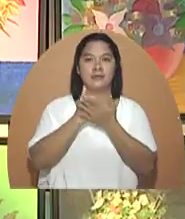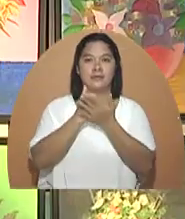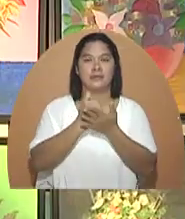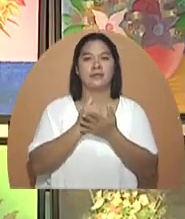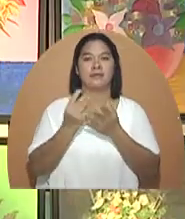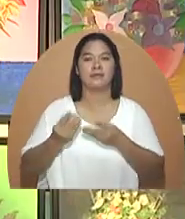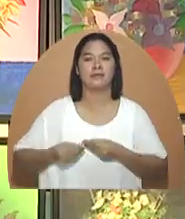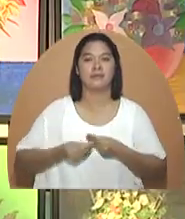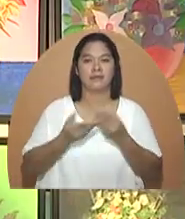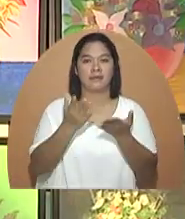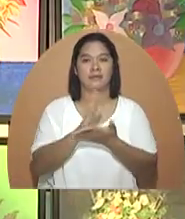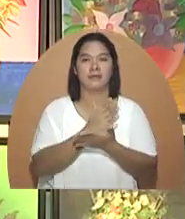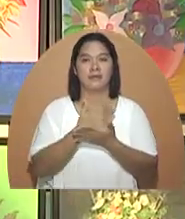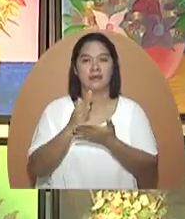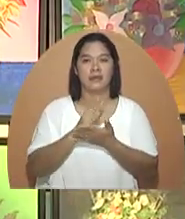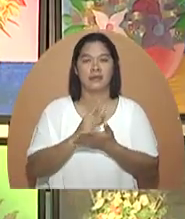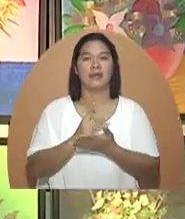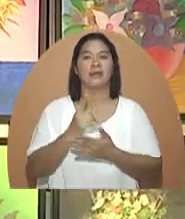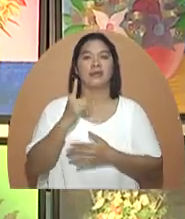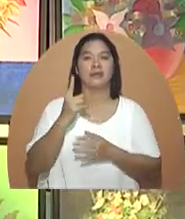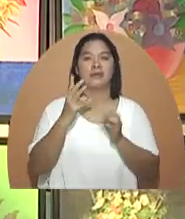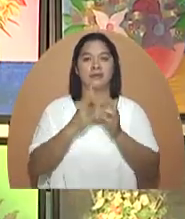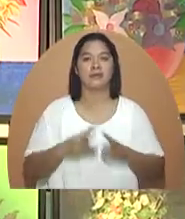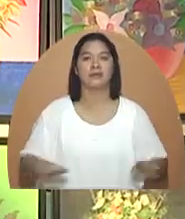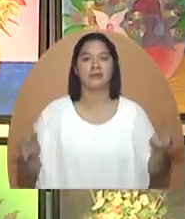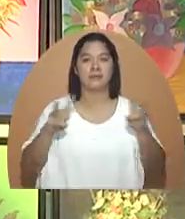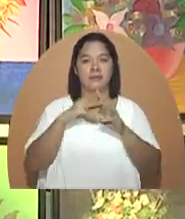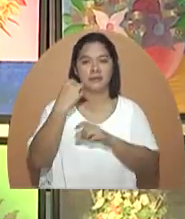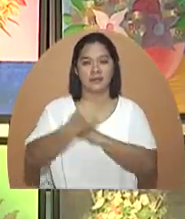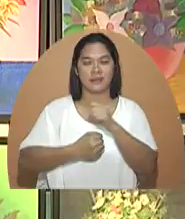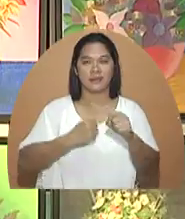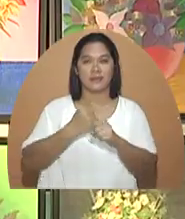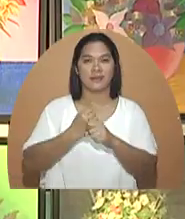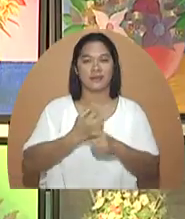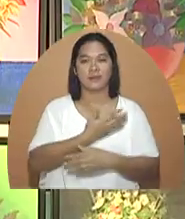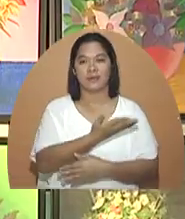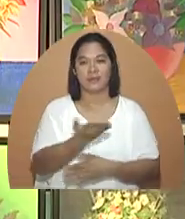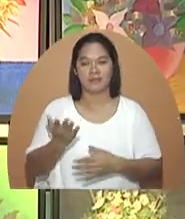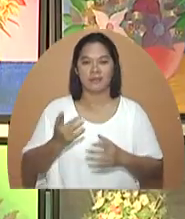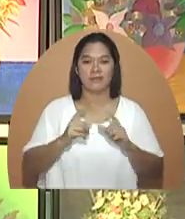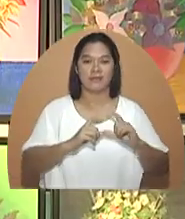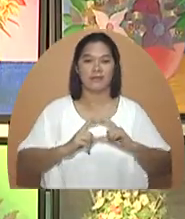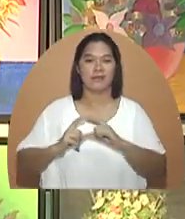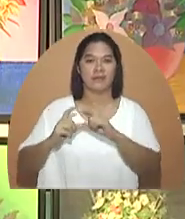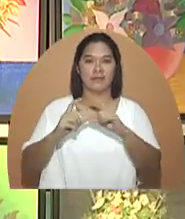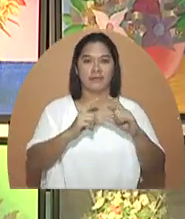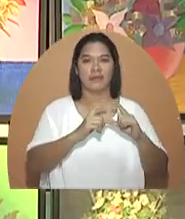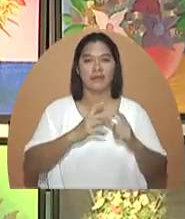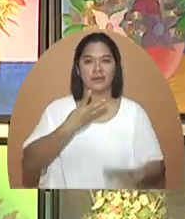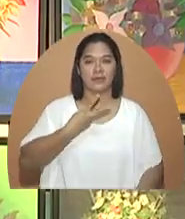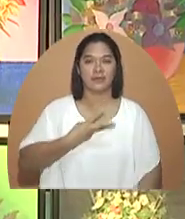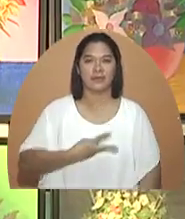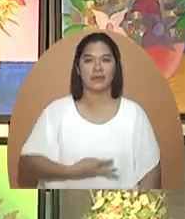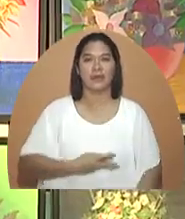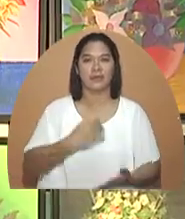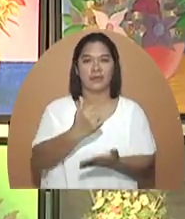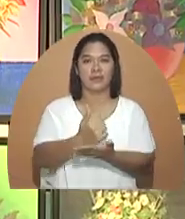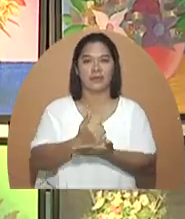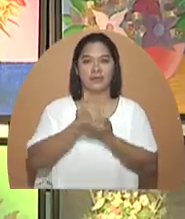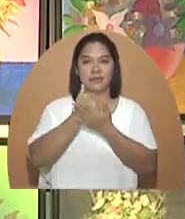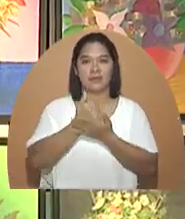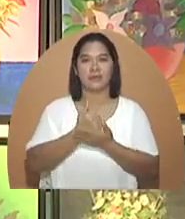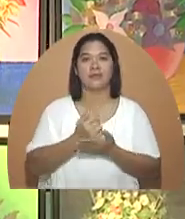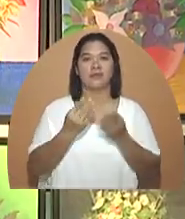pagtutulungan at pagbibigayan. Isang makabulhang taon para sa mga kapuso natin na naghahangad ng